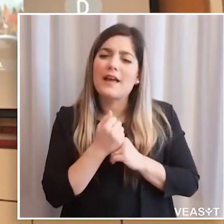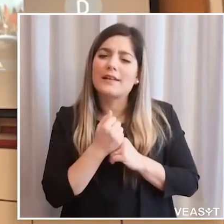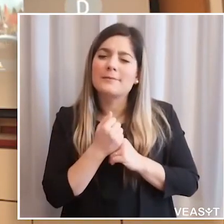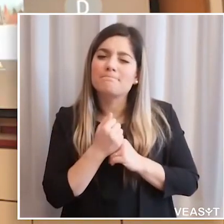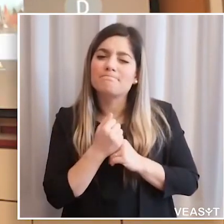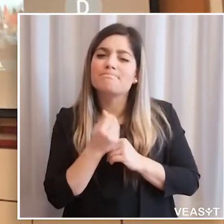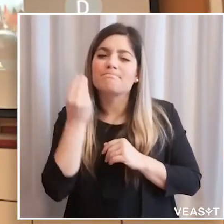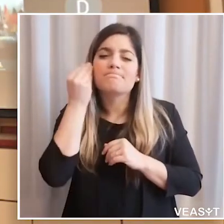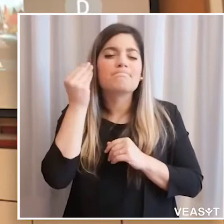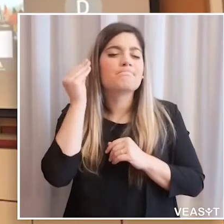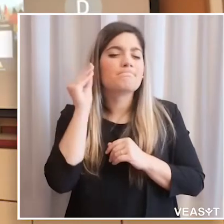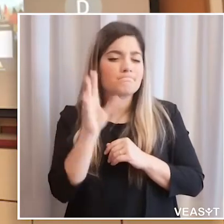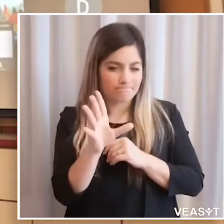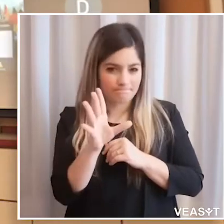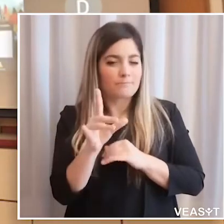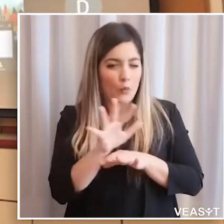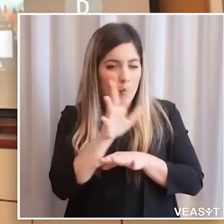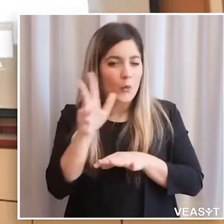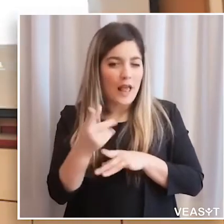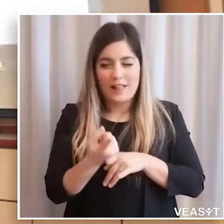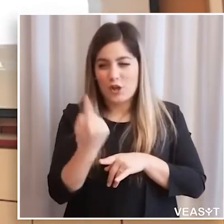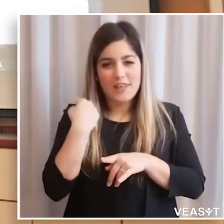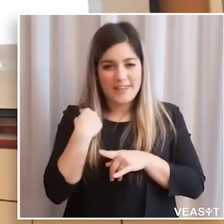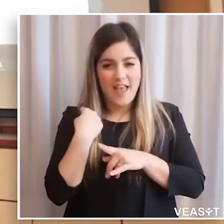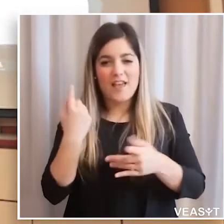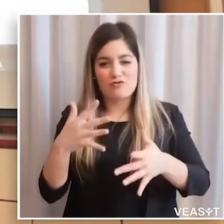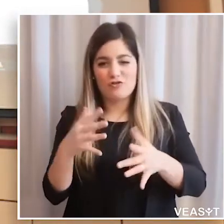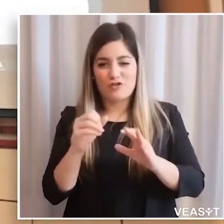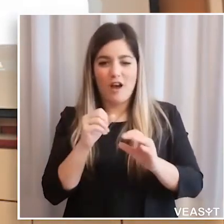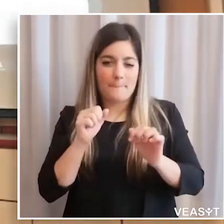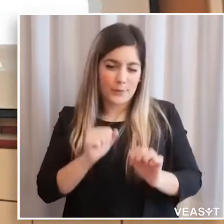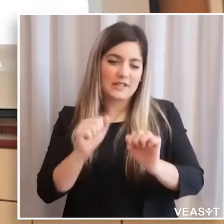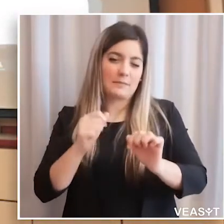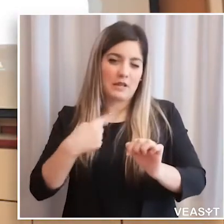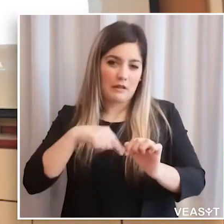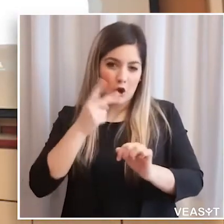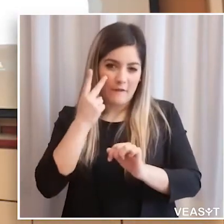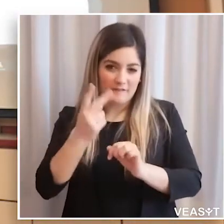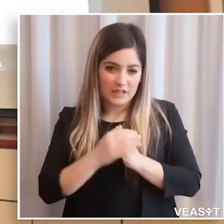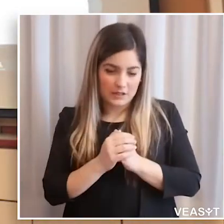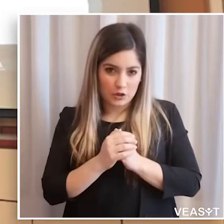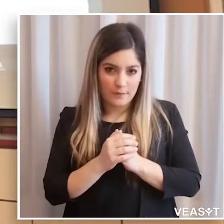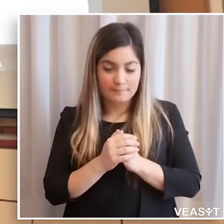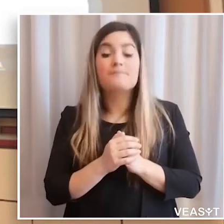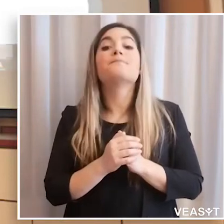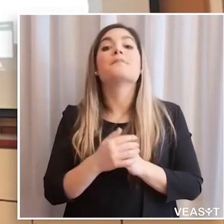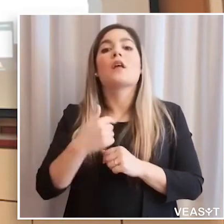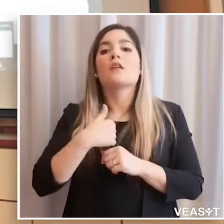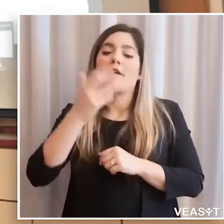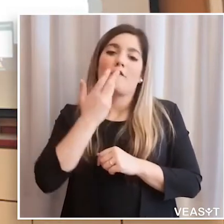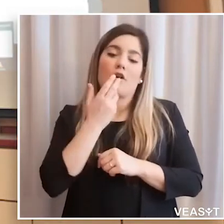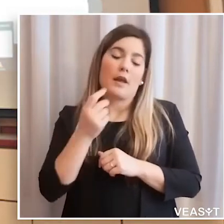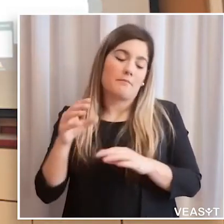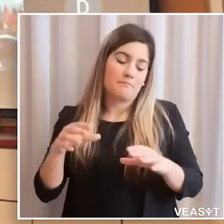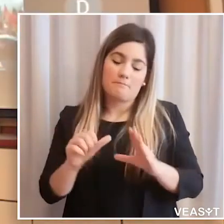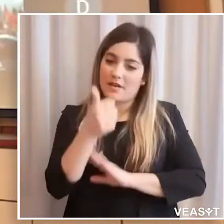Bene, io poi volevo in qualche modo fare un po' di considerazioni rispetto a quello che ieri abbiamo